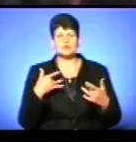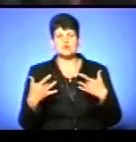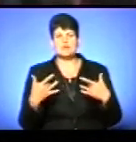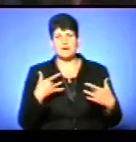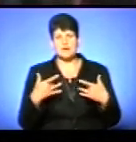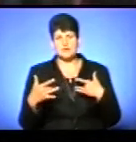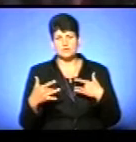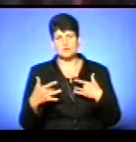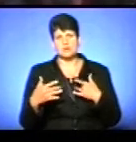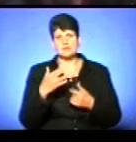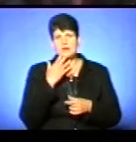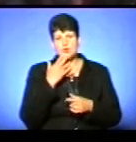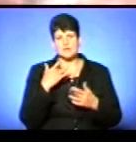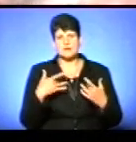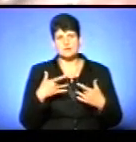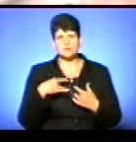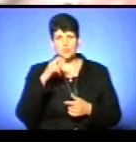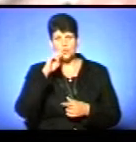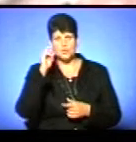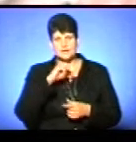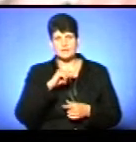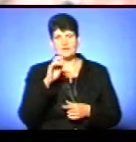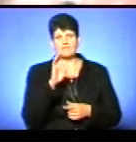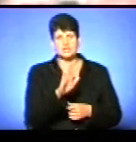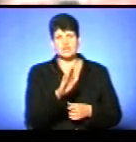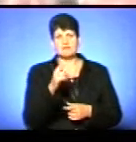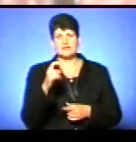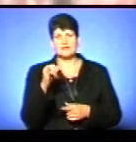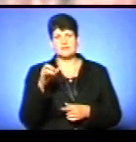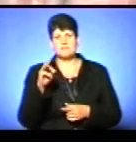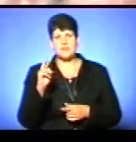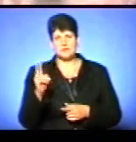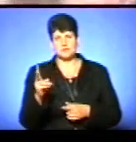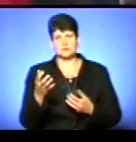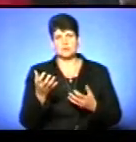народний артист України В'ячеслав Хім'як отримав свою бронзову зорю.